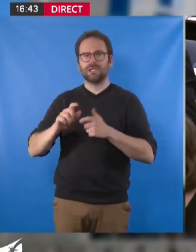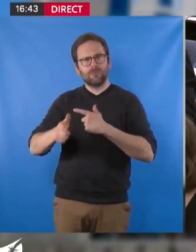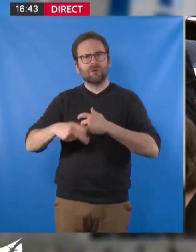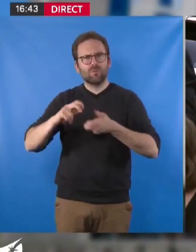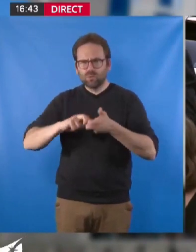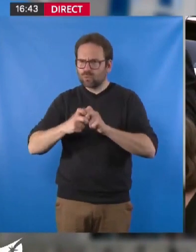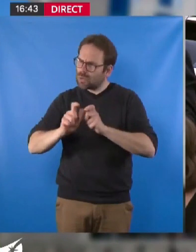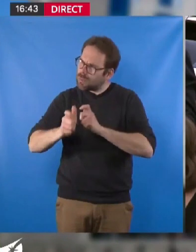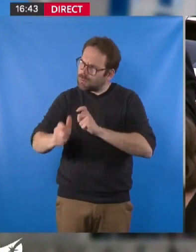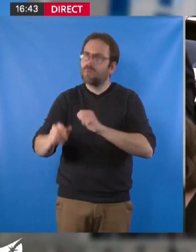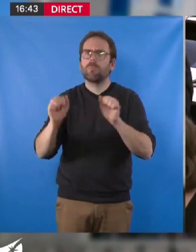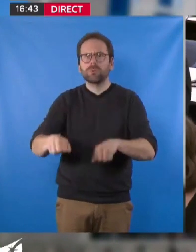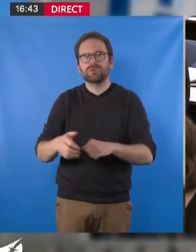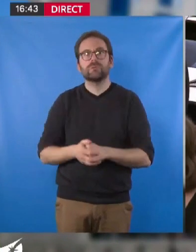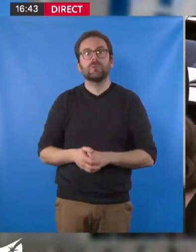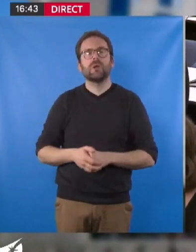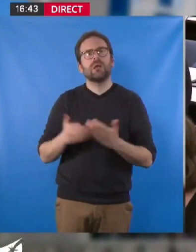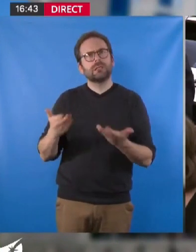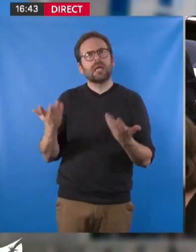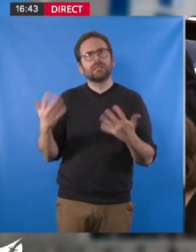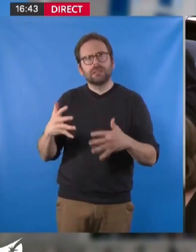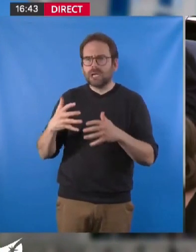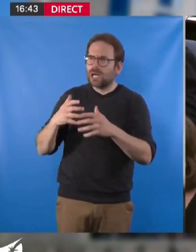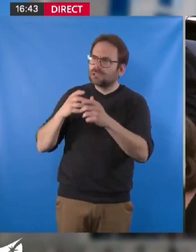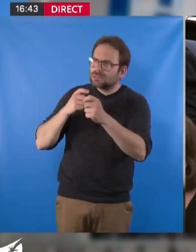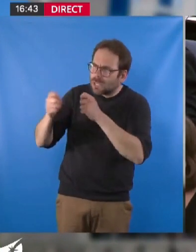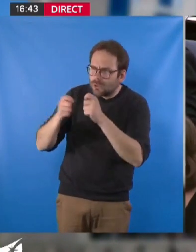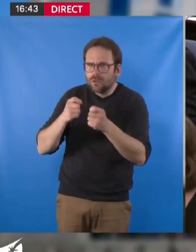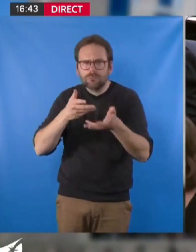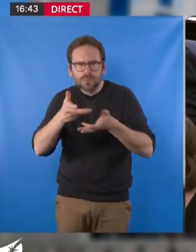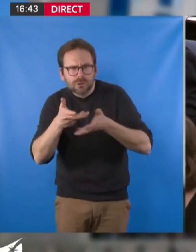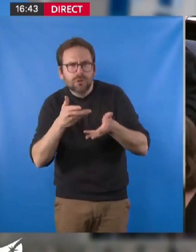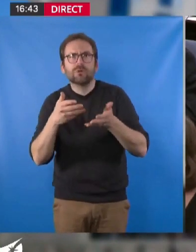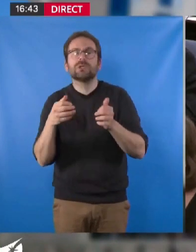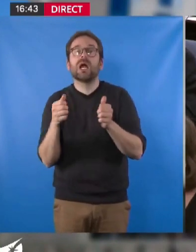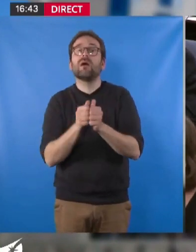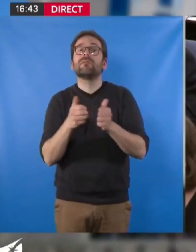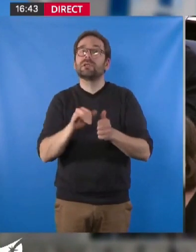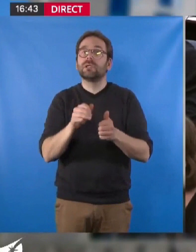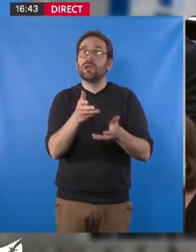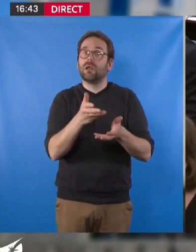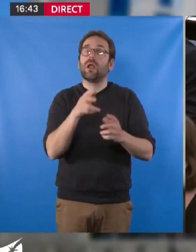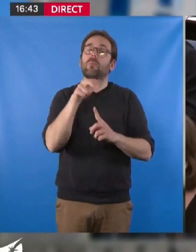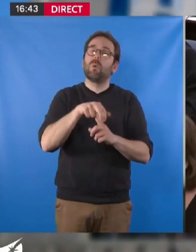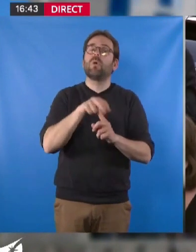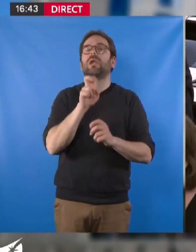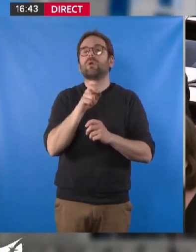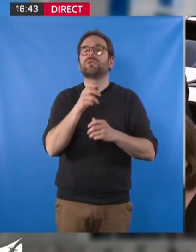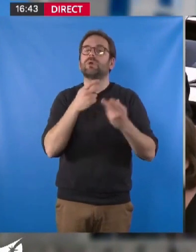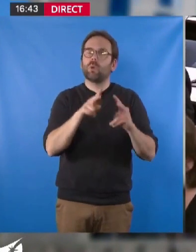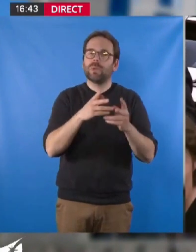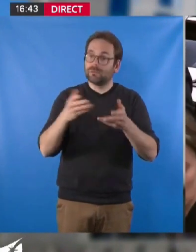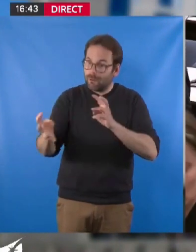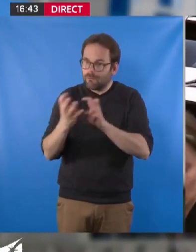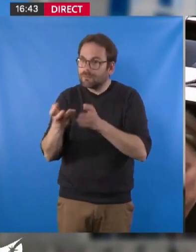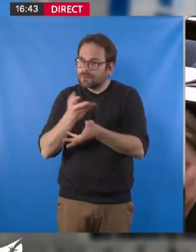Cela a d'ailleurs fait l'objet d'un dialogue, de discussion à la fois dans le cadre de la concertation liée au pôle d'écologie urbaine, mais aussi de